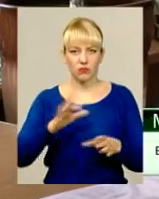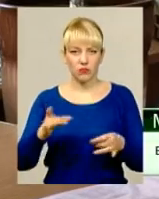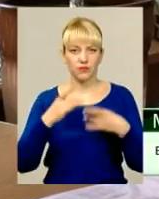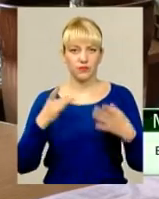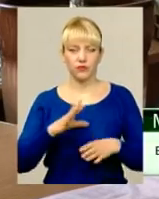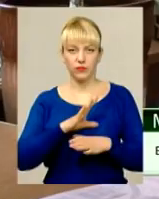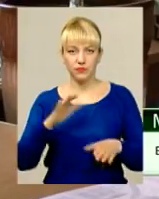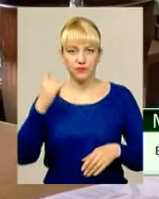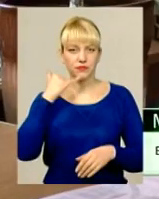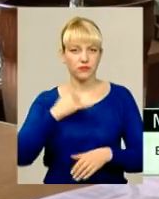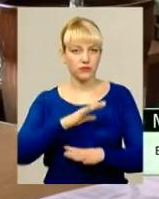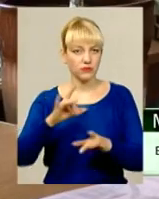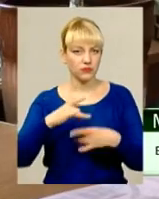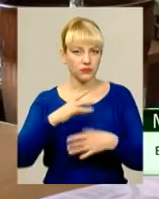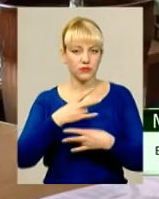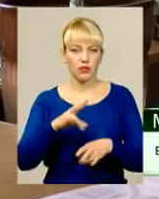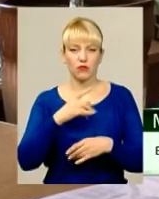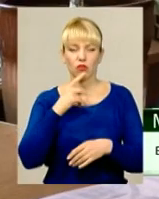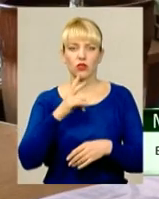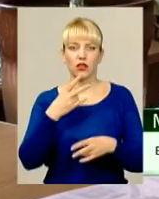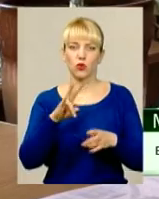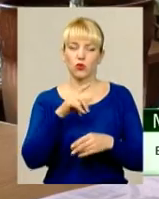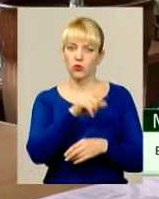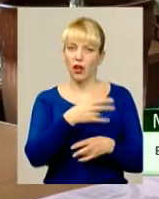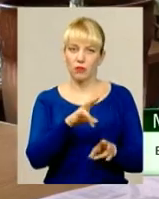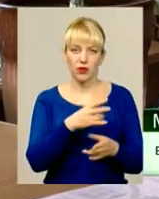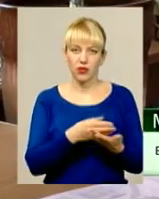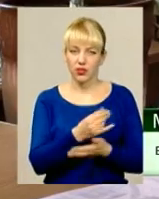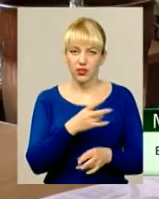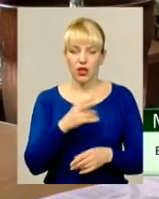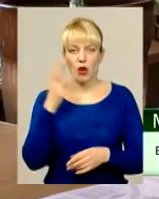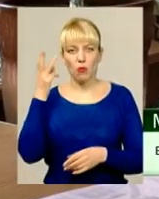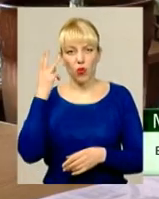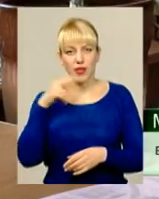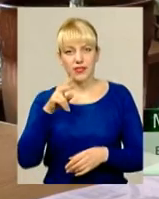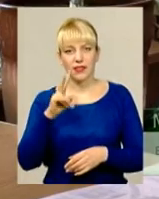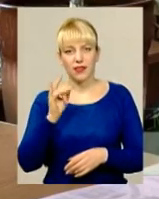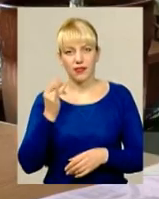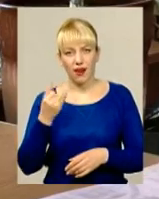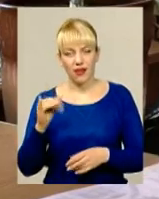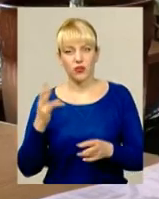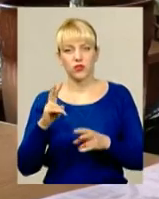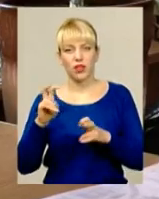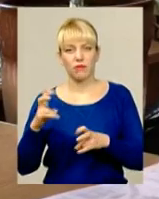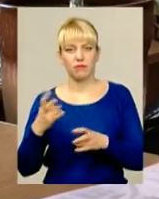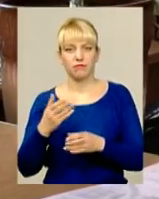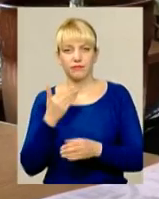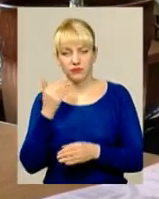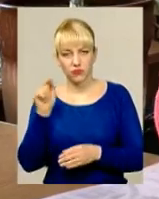що не треба туди платити, що треба платити будівельному краю. Мені ніхто не казав. І